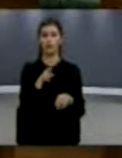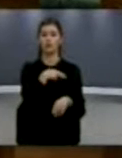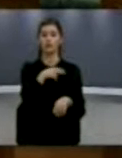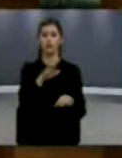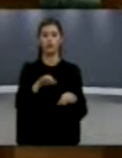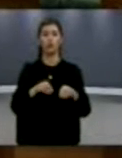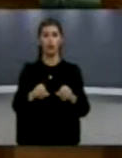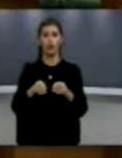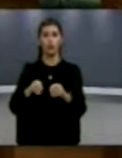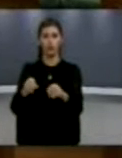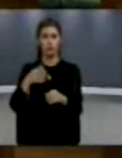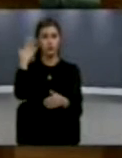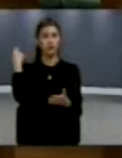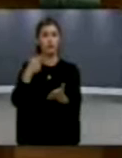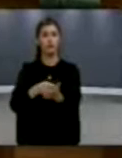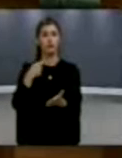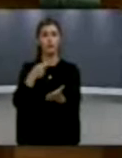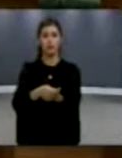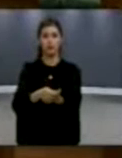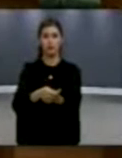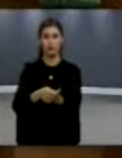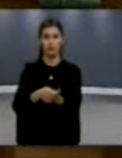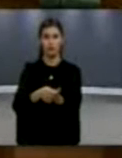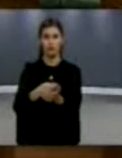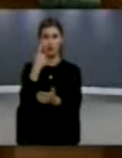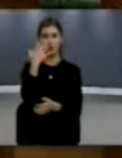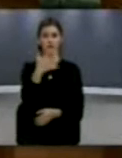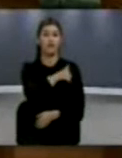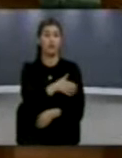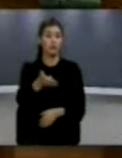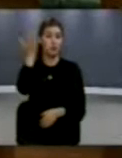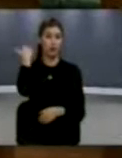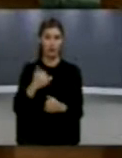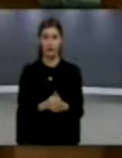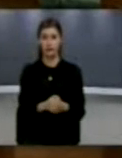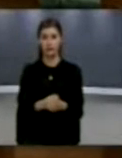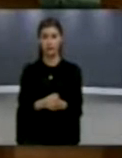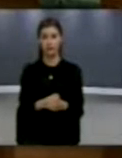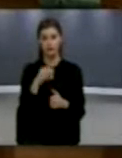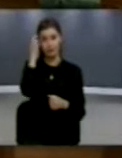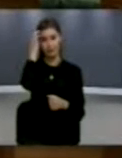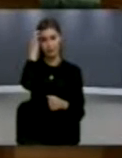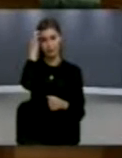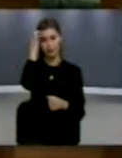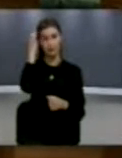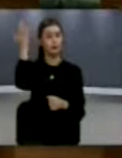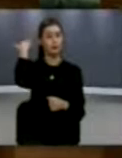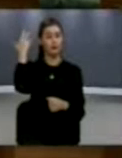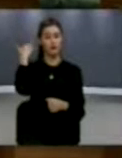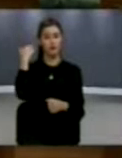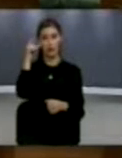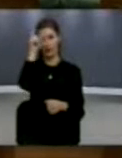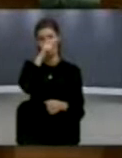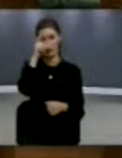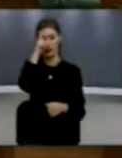kanë bler nga begleret e pejes para 150 viteve. Në kohën e mbretri sërbokratë së slovene në vitën 1927,